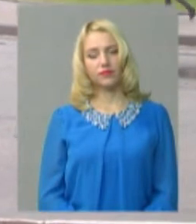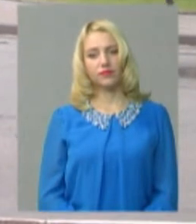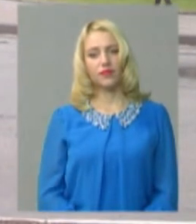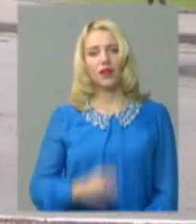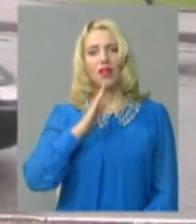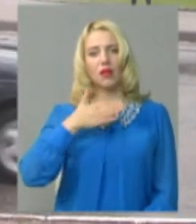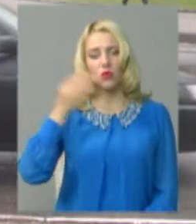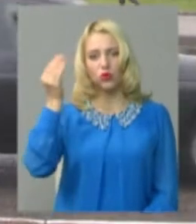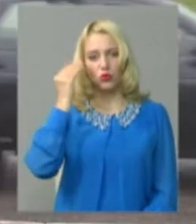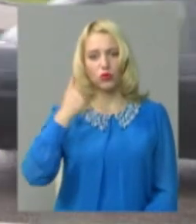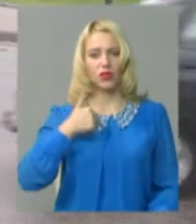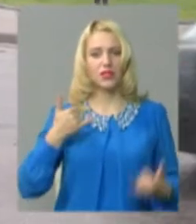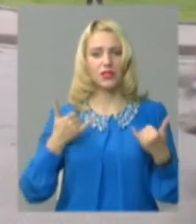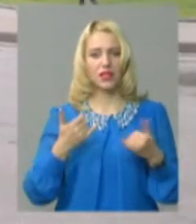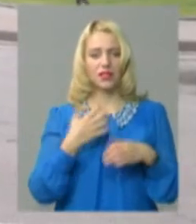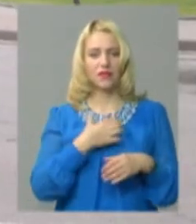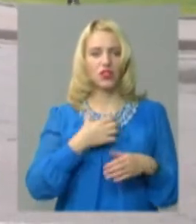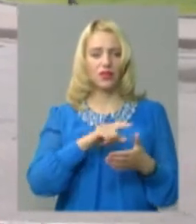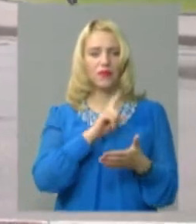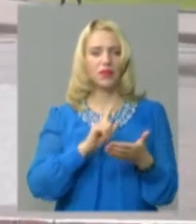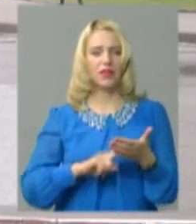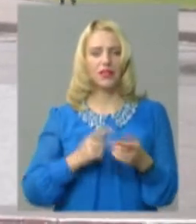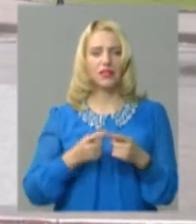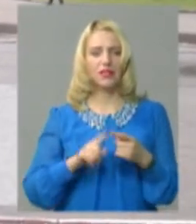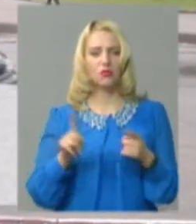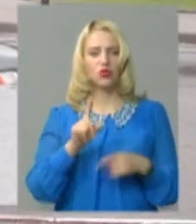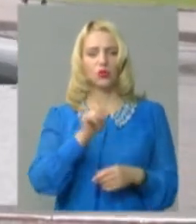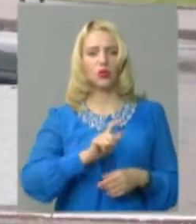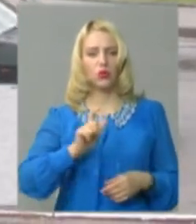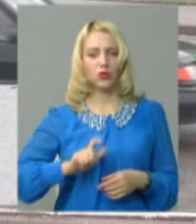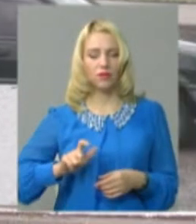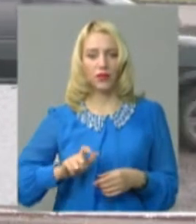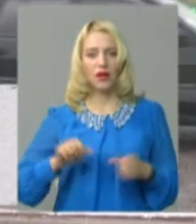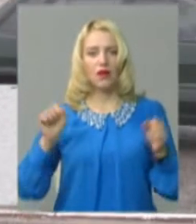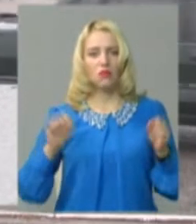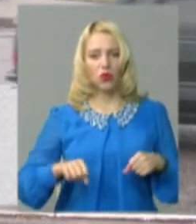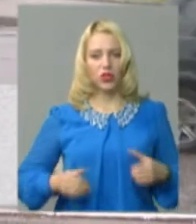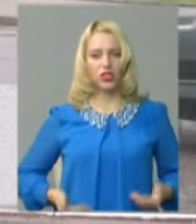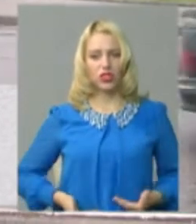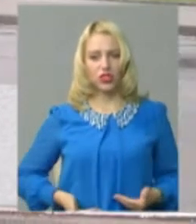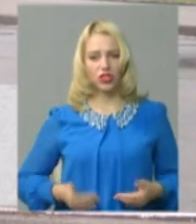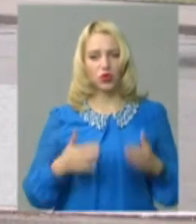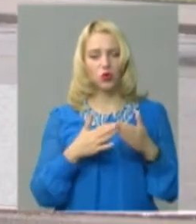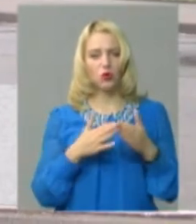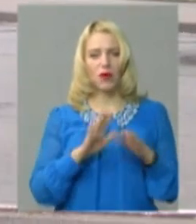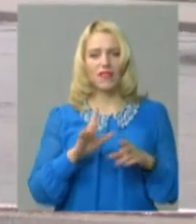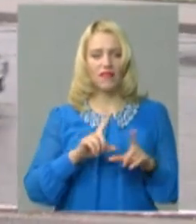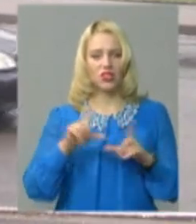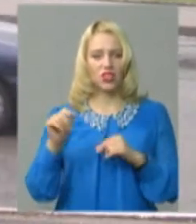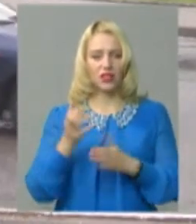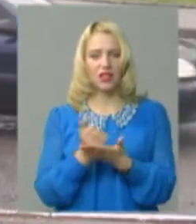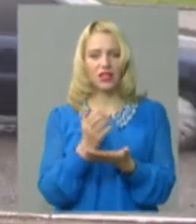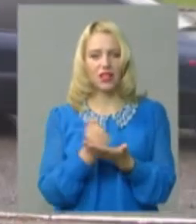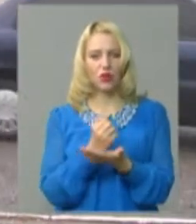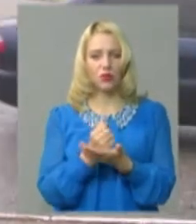На мою думку, зараз є дуже важливе питання з тим, щоб люди могли жити вдома і не виїжджати